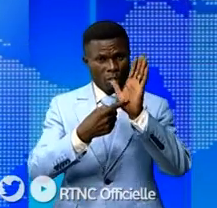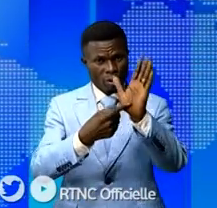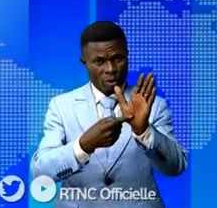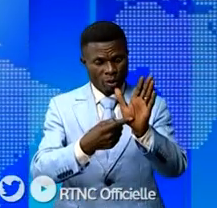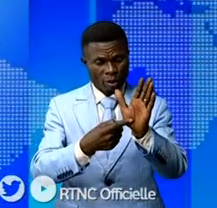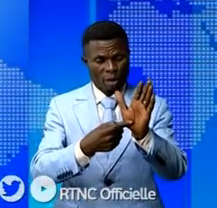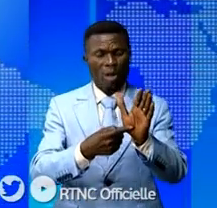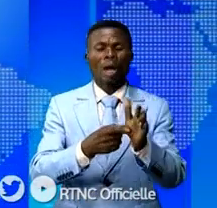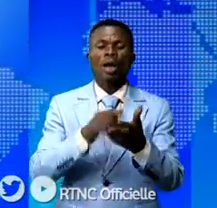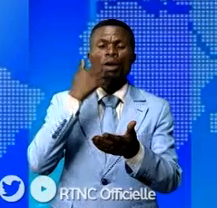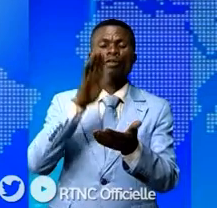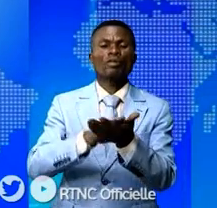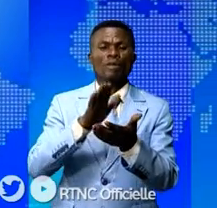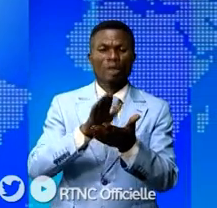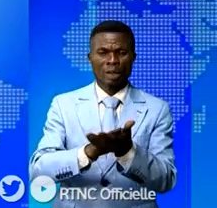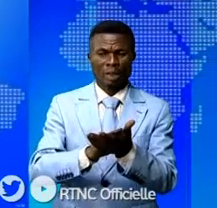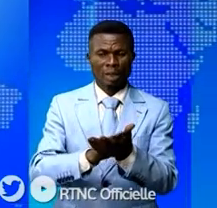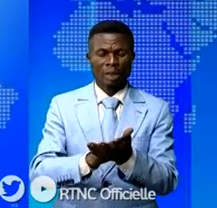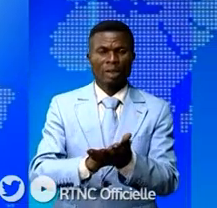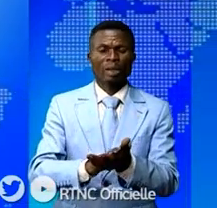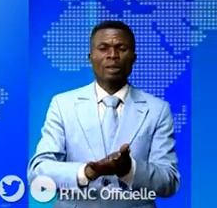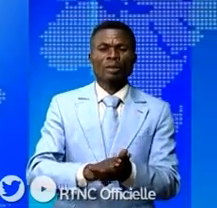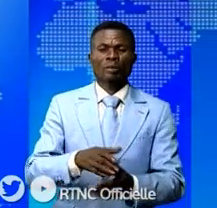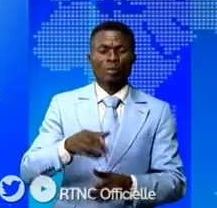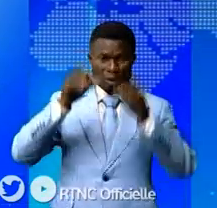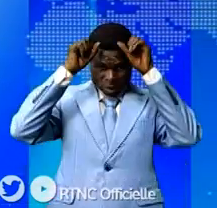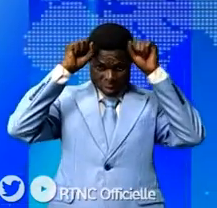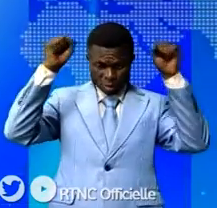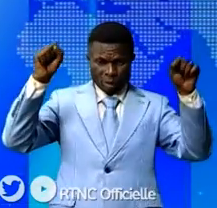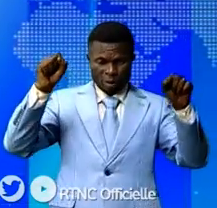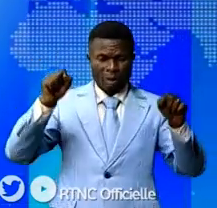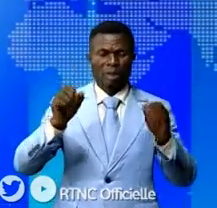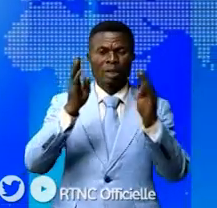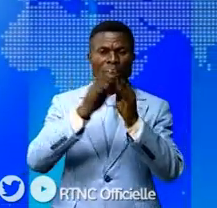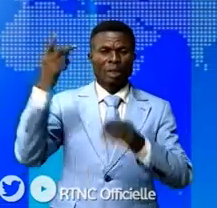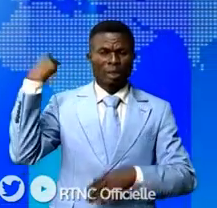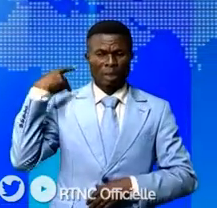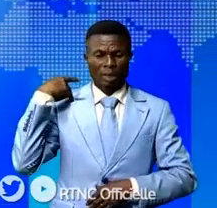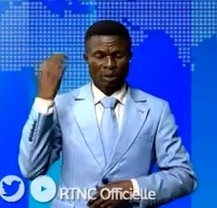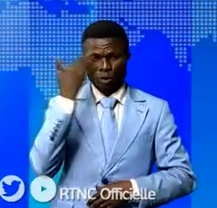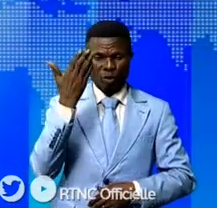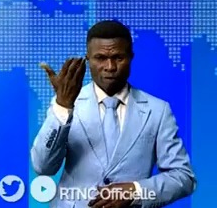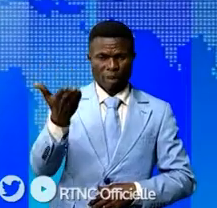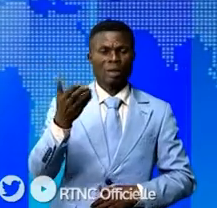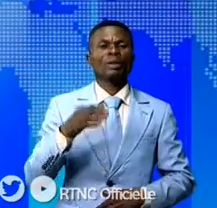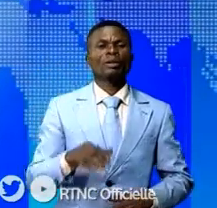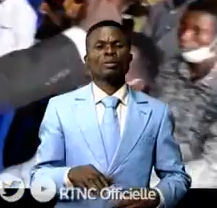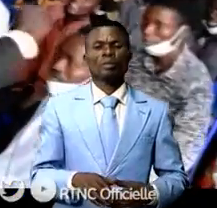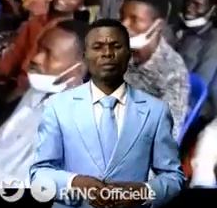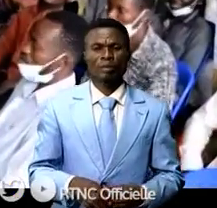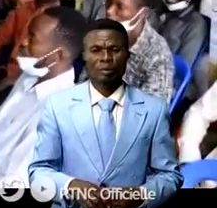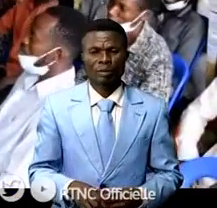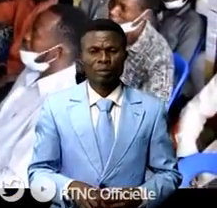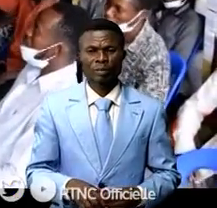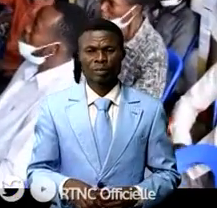leur civilité auprès de Christophe Mbosso président de la chambre basse du Parlement Oscar Mbal. Fais